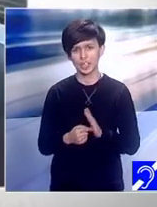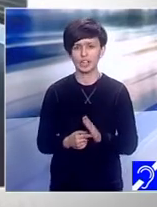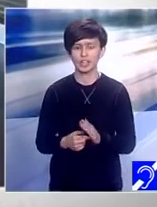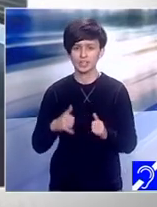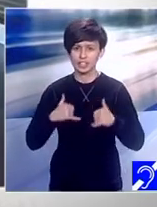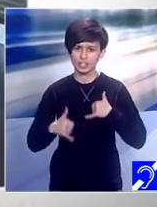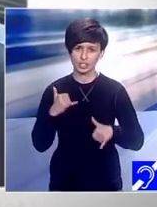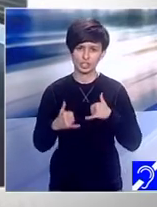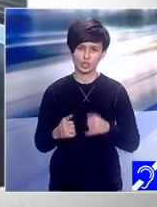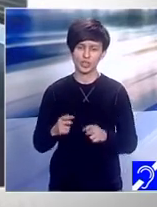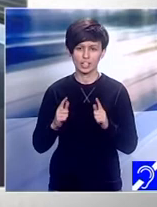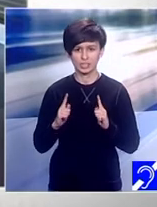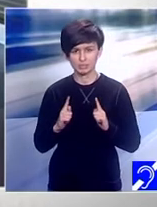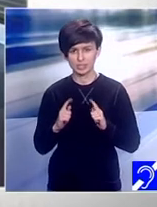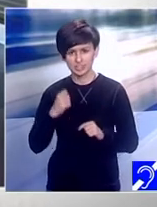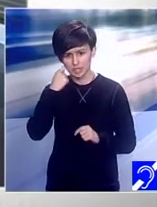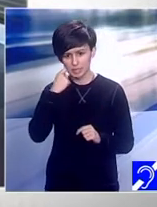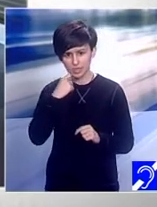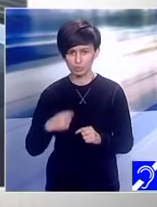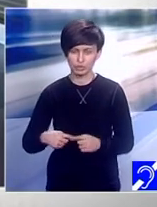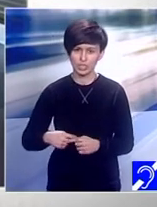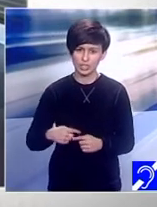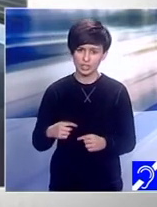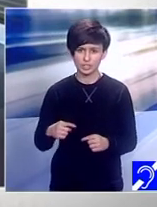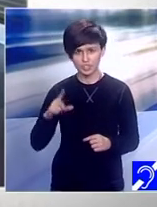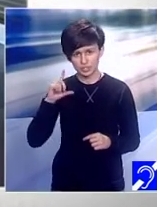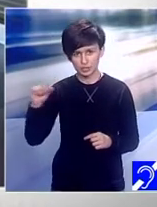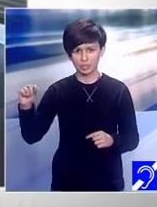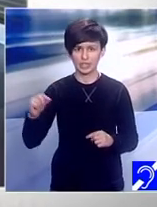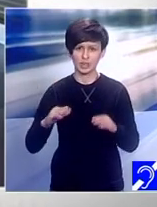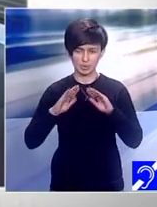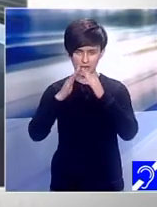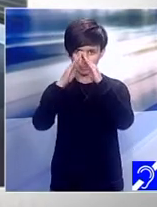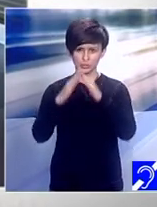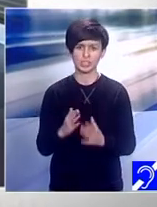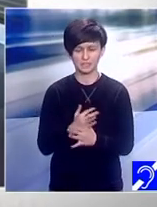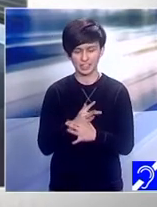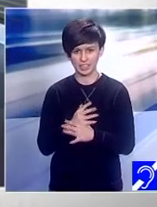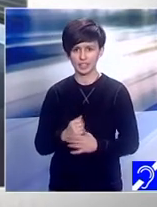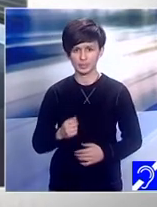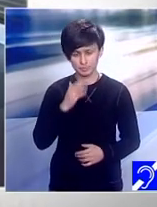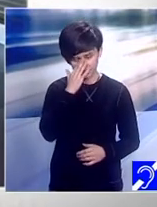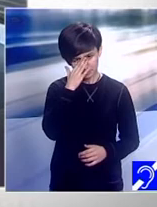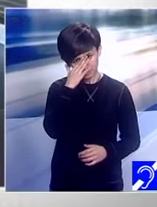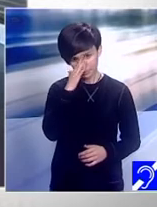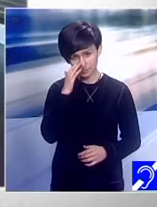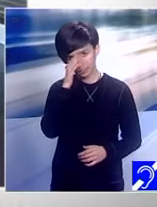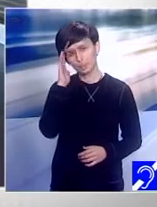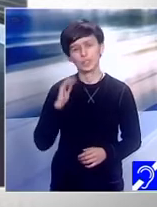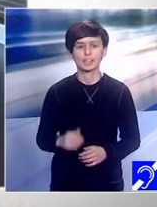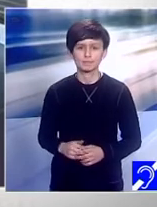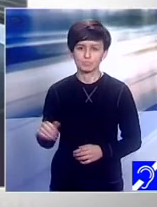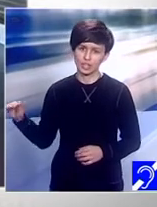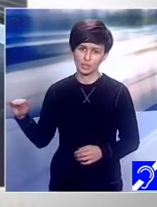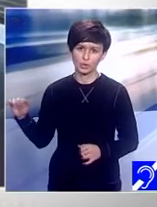deja. vinerea plecați la țară unde Nicola s-a dezvoltat această relație specială, să spunem așa, cu animalele, cu natura,